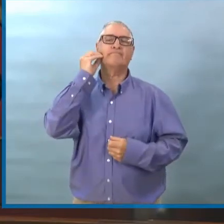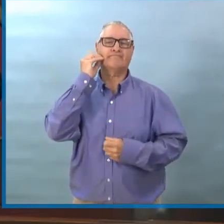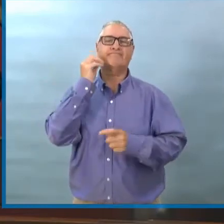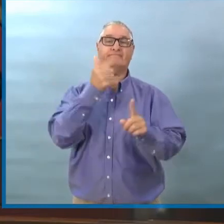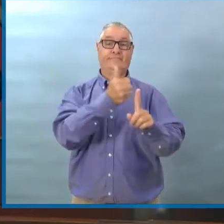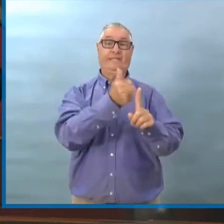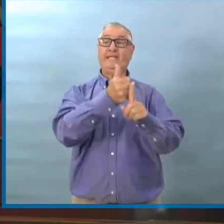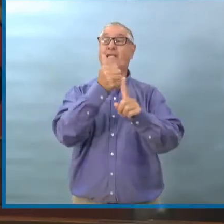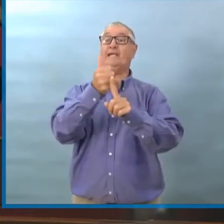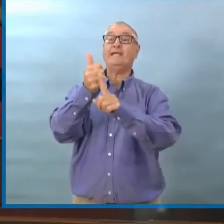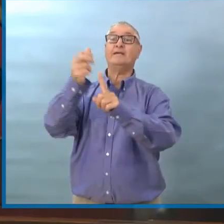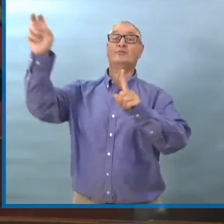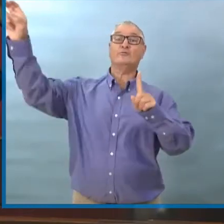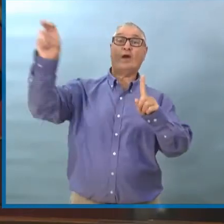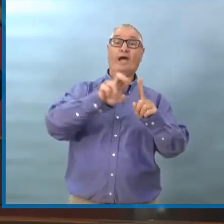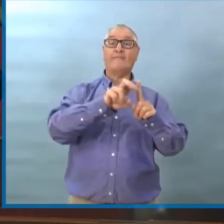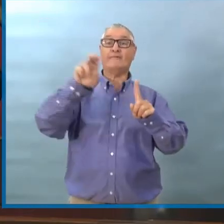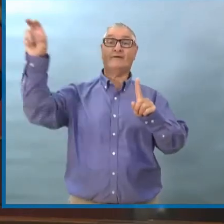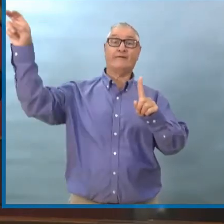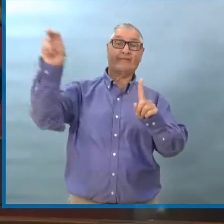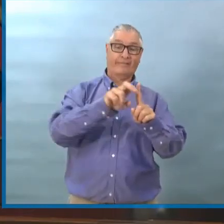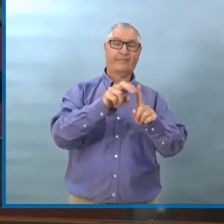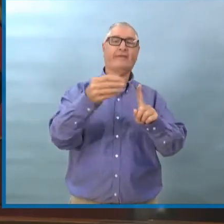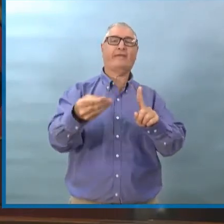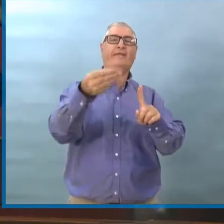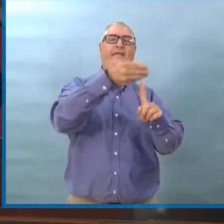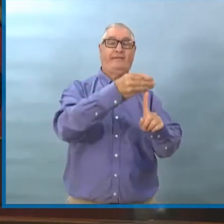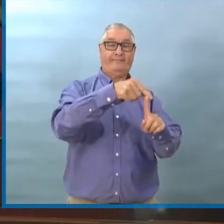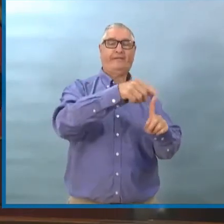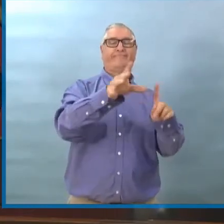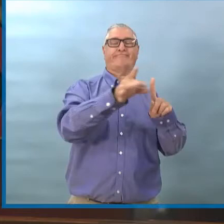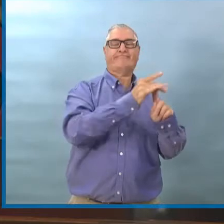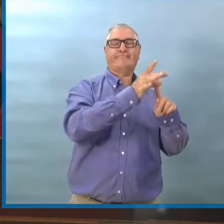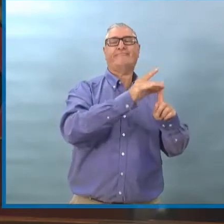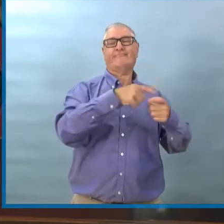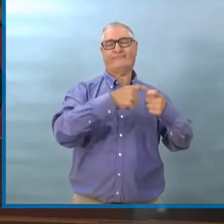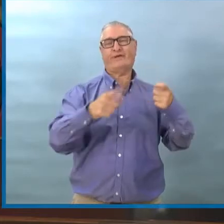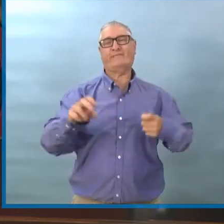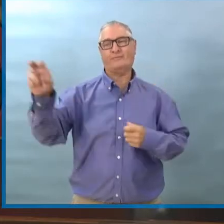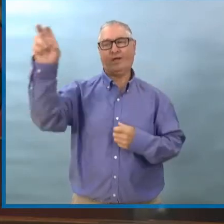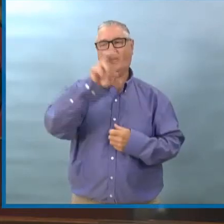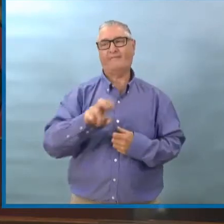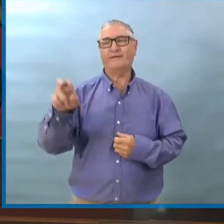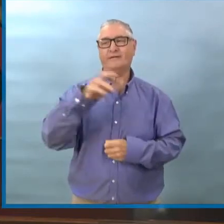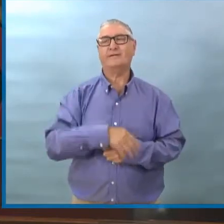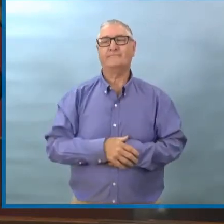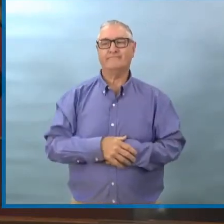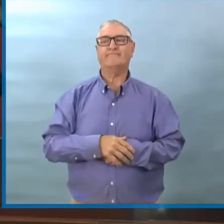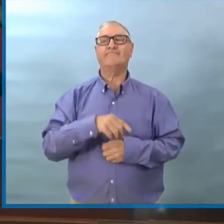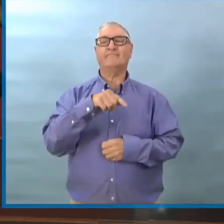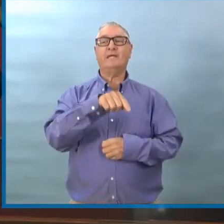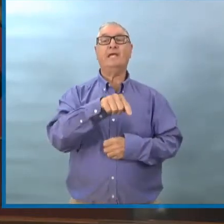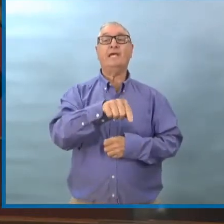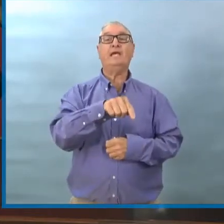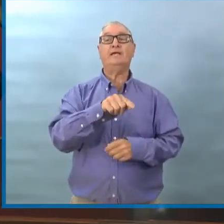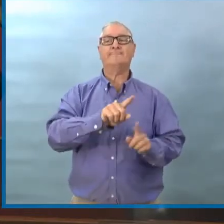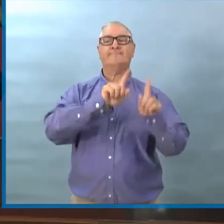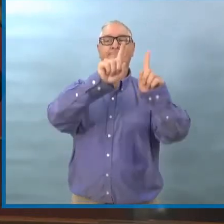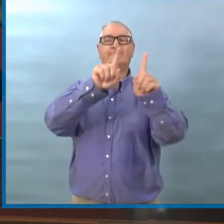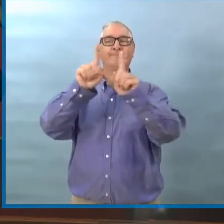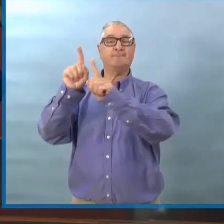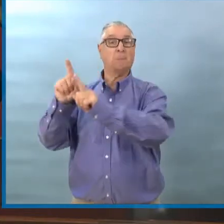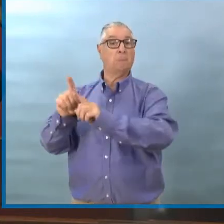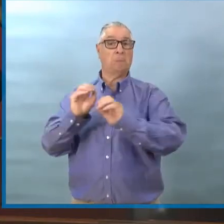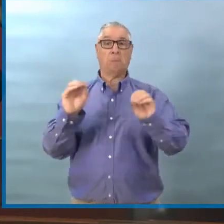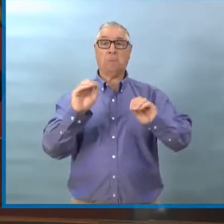Les contacts au sein de ce groupe familial ont fait un voyage dans la communauté alors